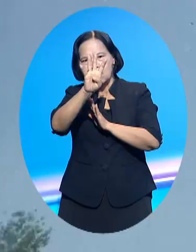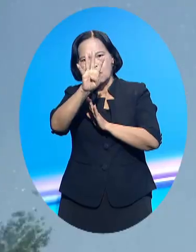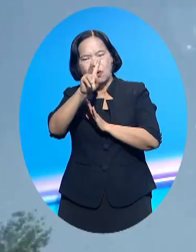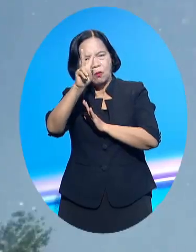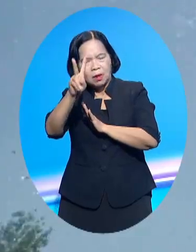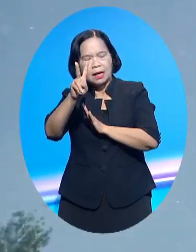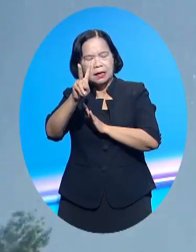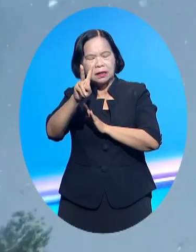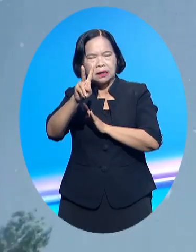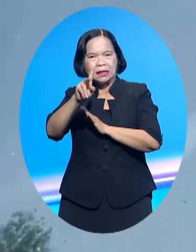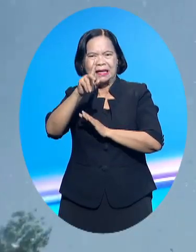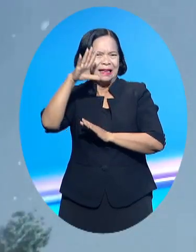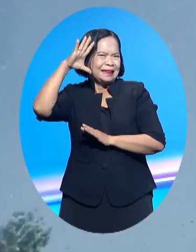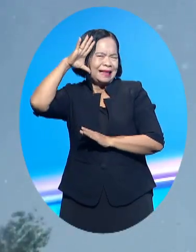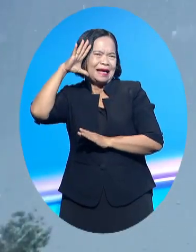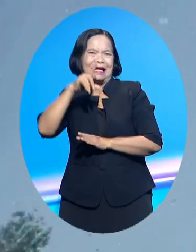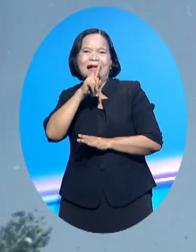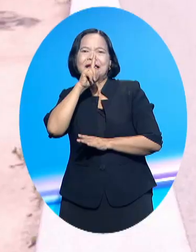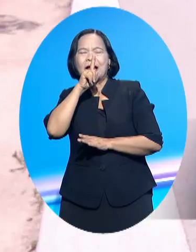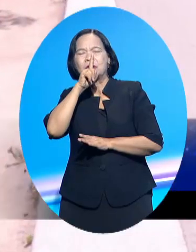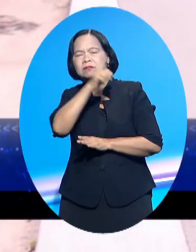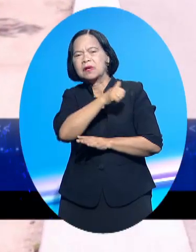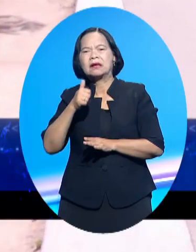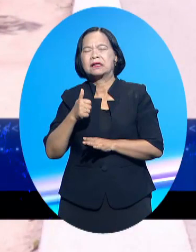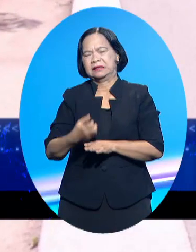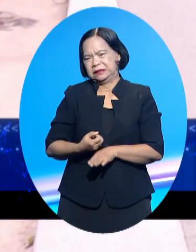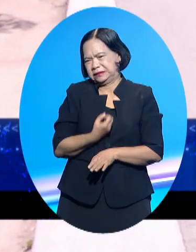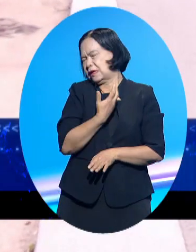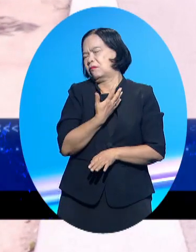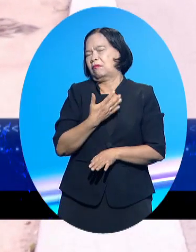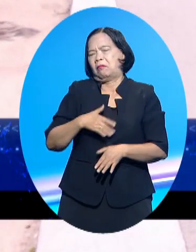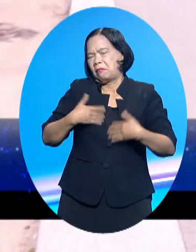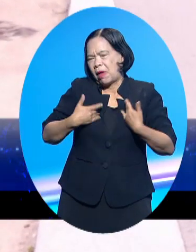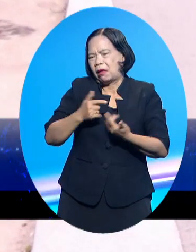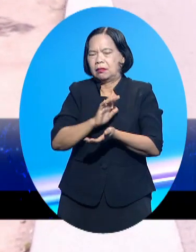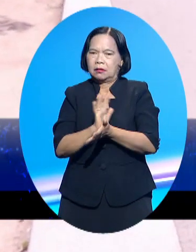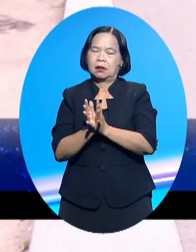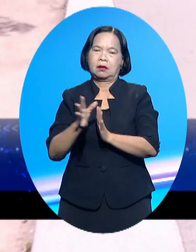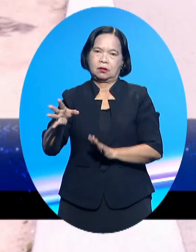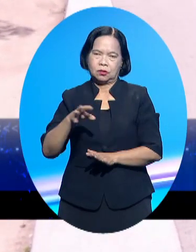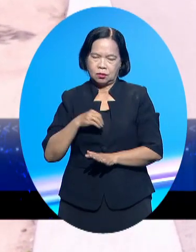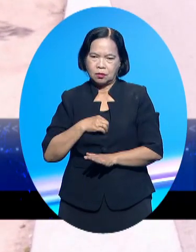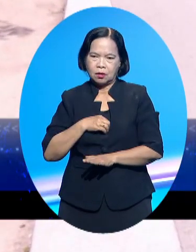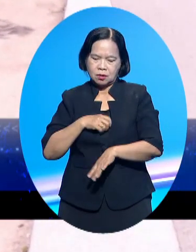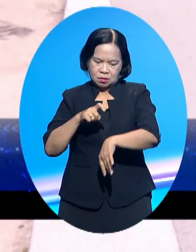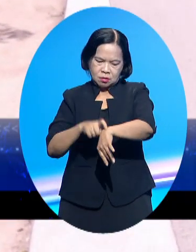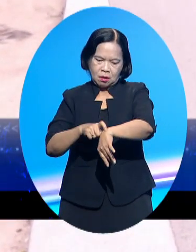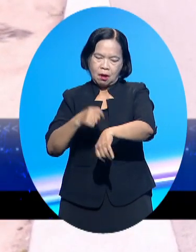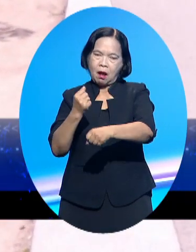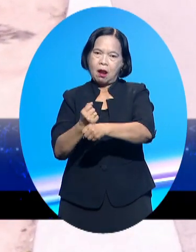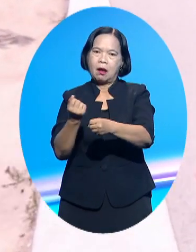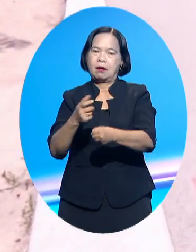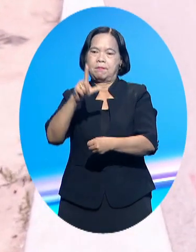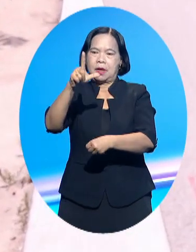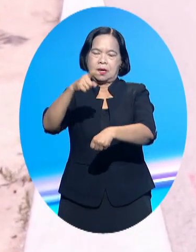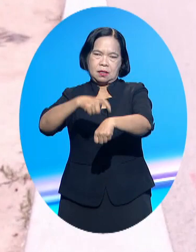Nắng nóng khiến cho sinh hoạt hàng ngày của người dân bị đảo lộn. Trước làn sóng nhiệt như hiện tại, chúng tôi đổi khung giờ làm việc, bắt đầu từ lúc